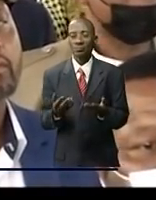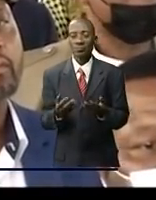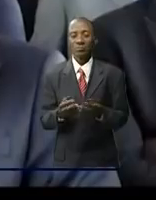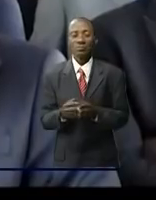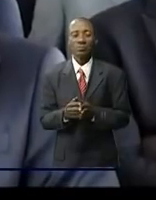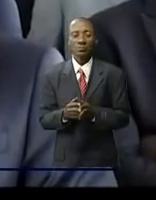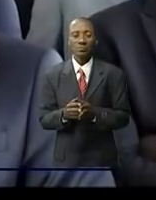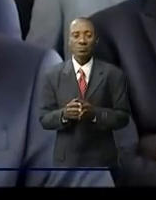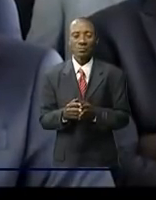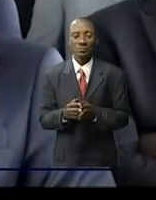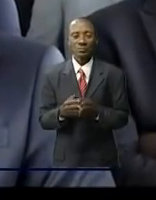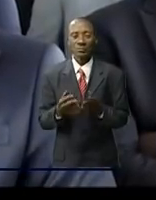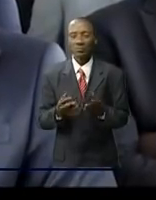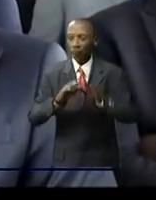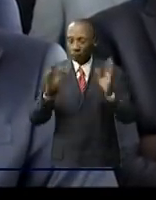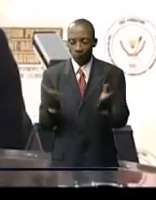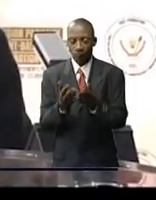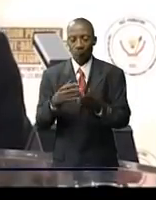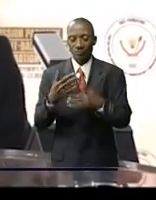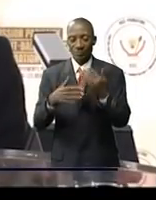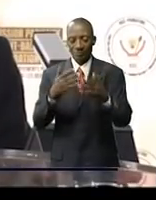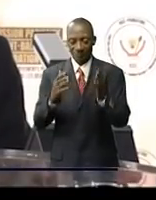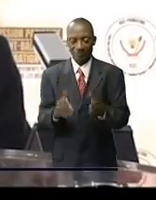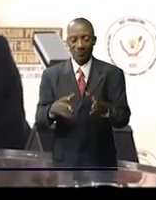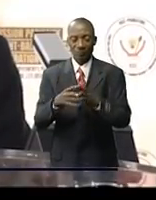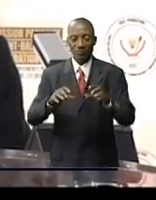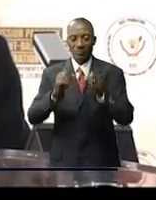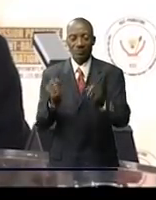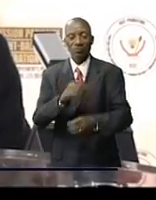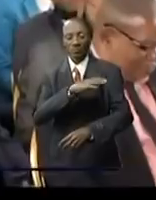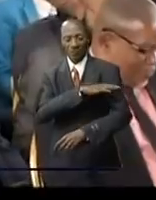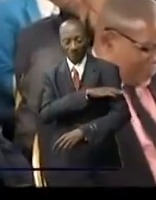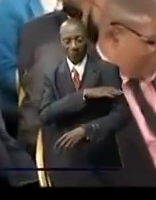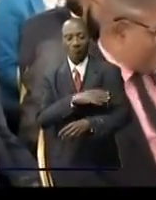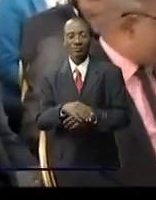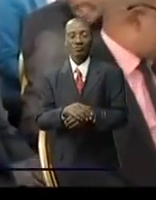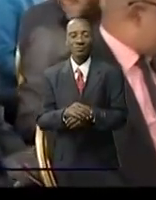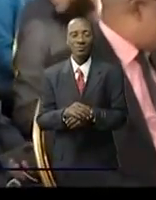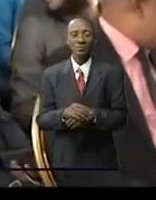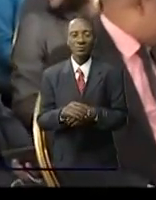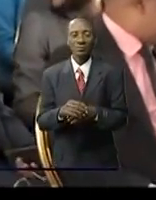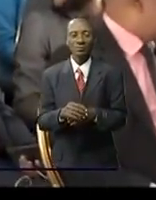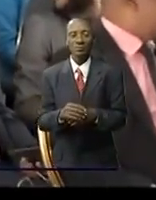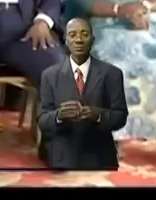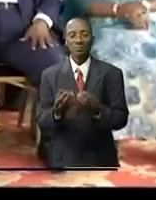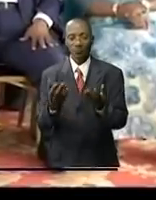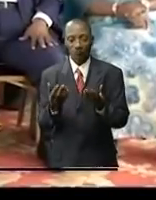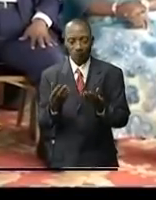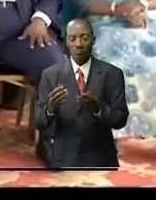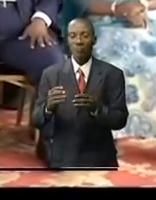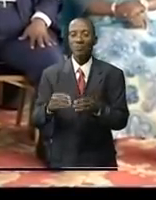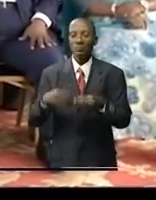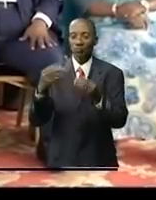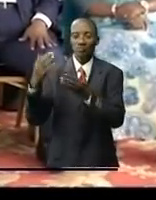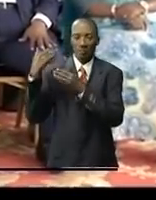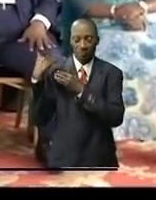a aussi interpellé les participants à ces assises des bibois dans la commune des lancelés de privilégier les sens des responsabilités, des réalismes et